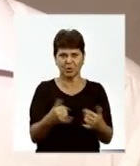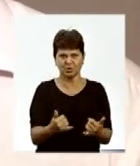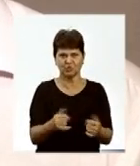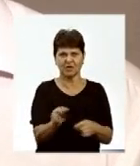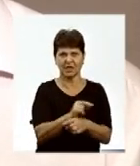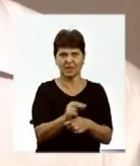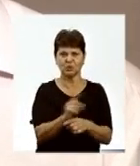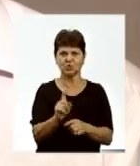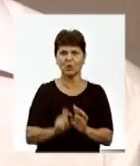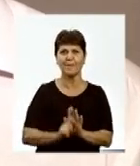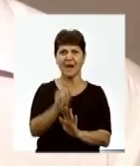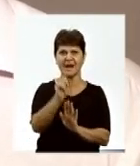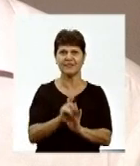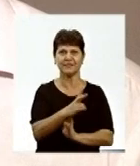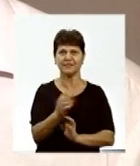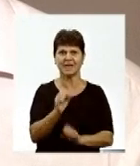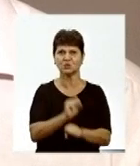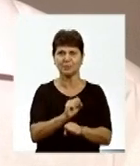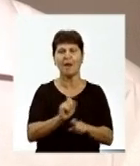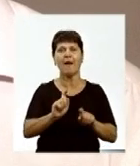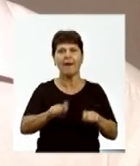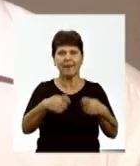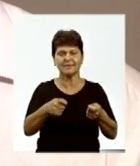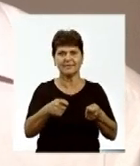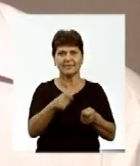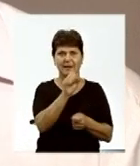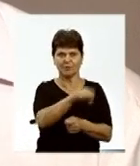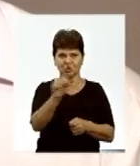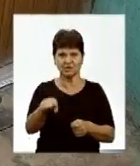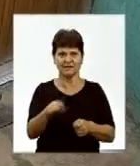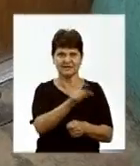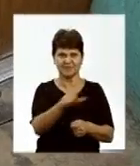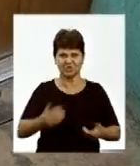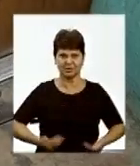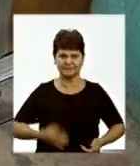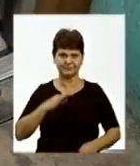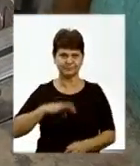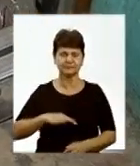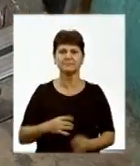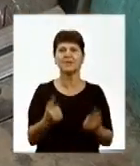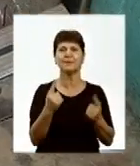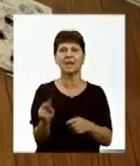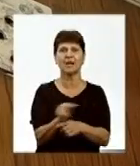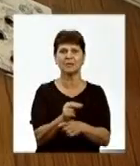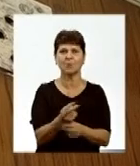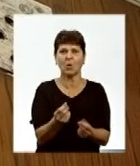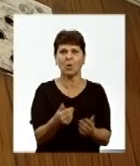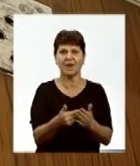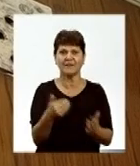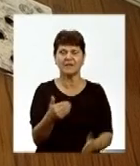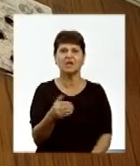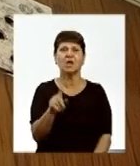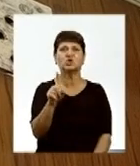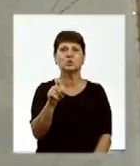щоб ліфт не зупиняти, а дати можливість мешканцям ним користуватися. Наразі капітальний ремонт ліфта коштує від сотні